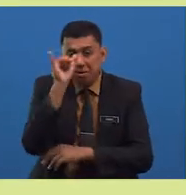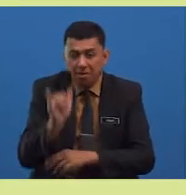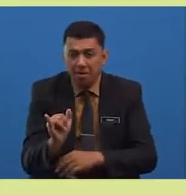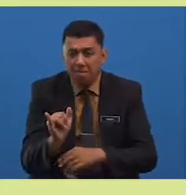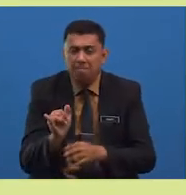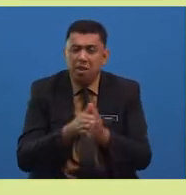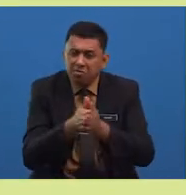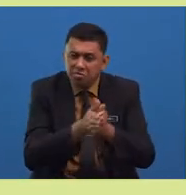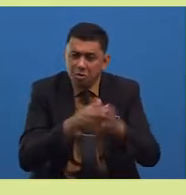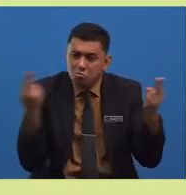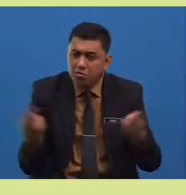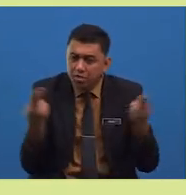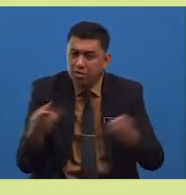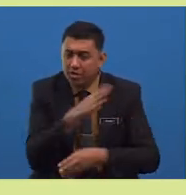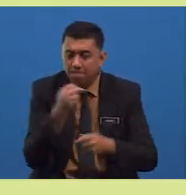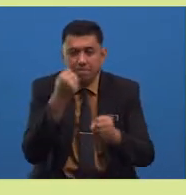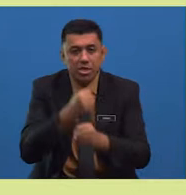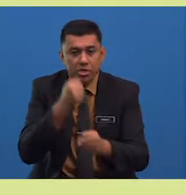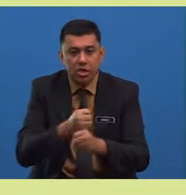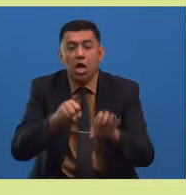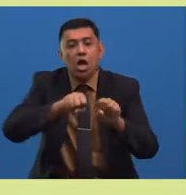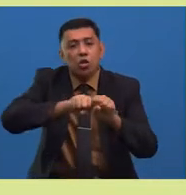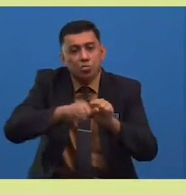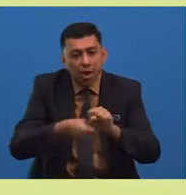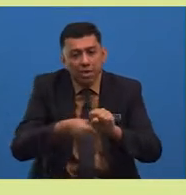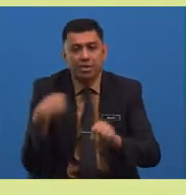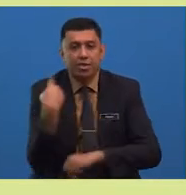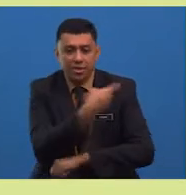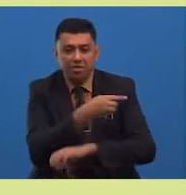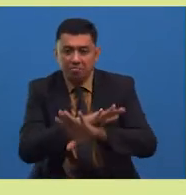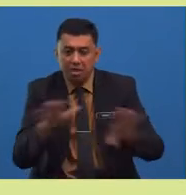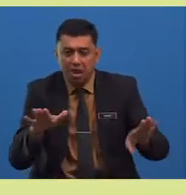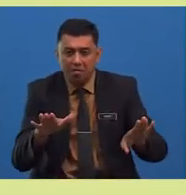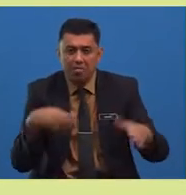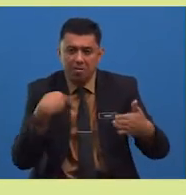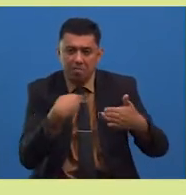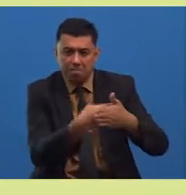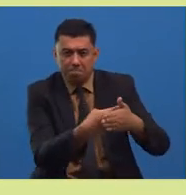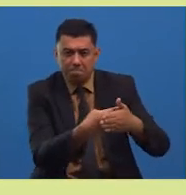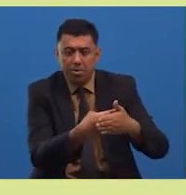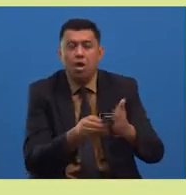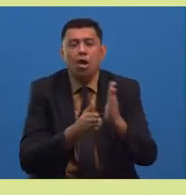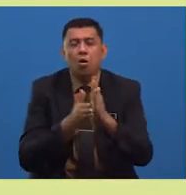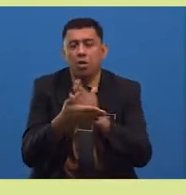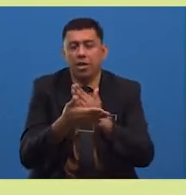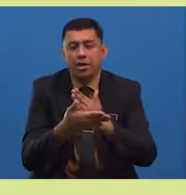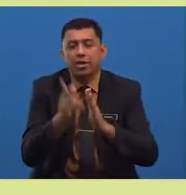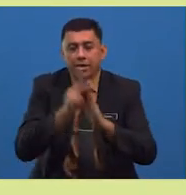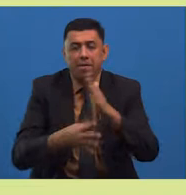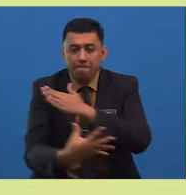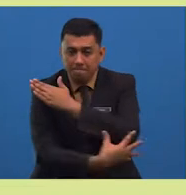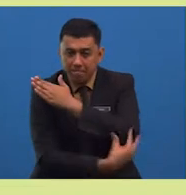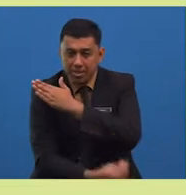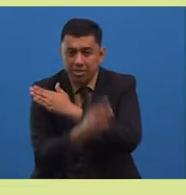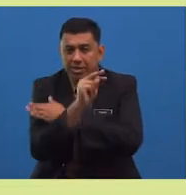rajin berusaha dan bekerja supaya kita tidak dihimpit oleh kemiskinan.